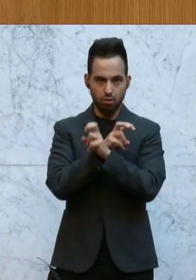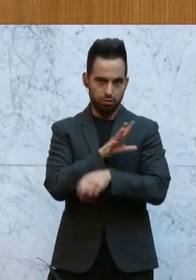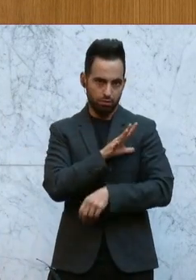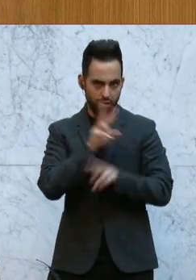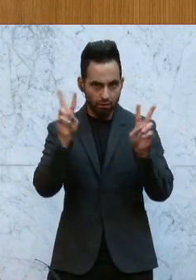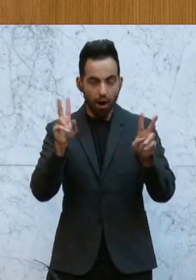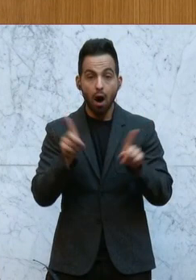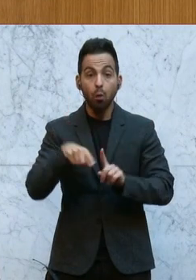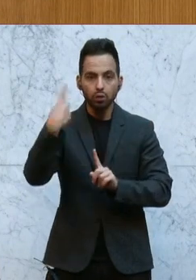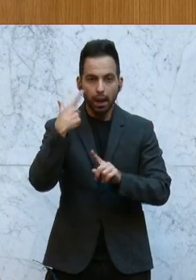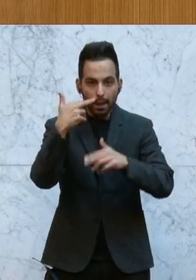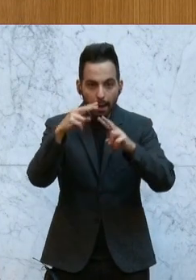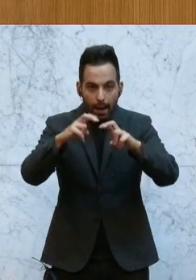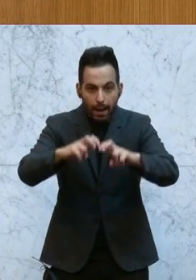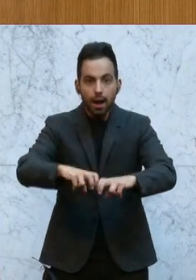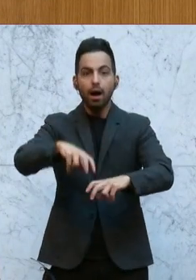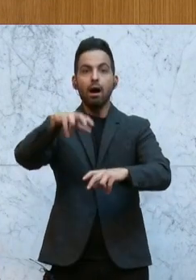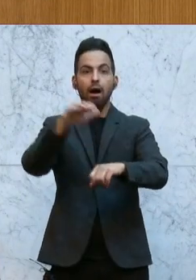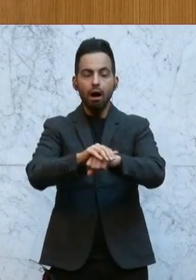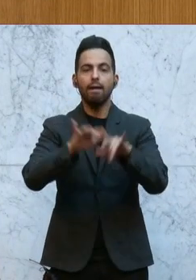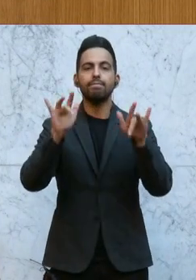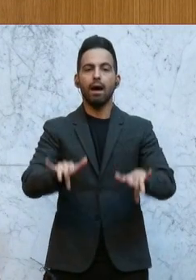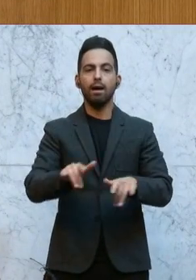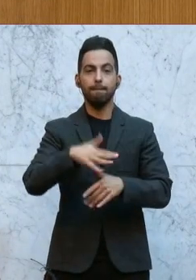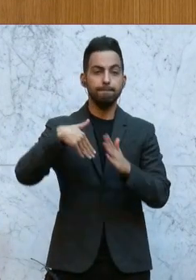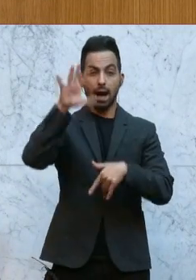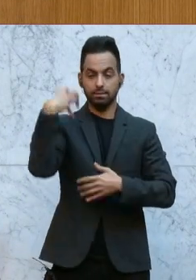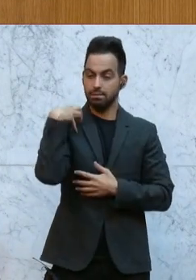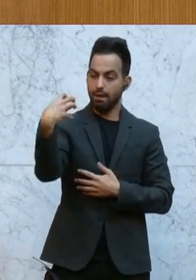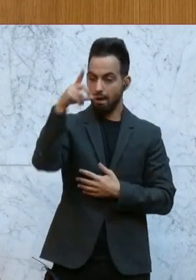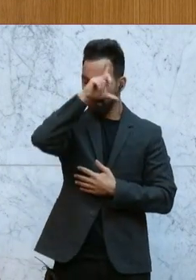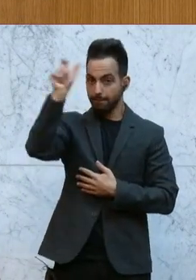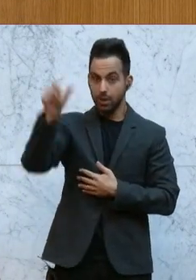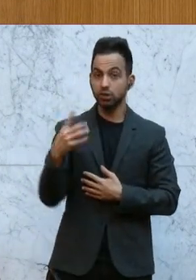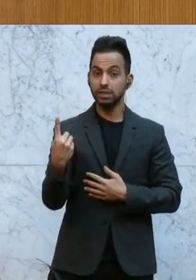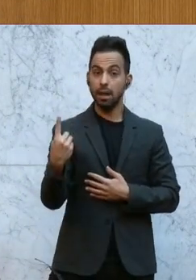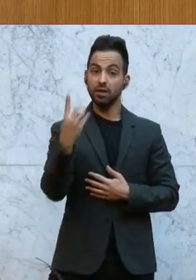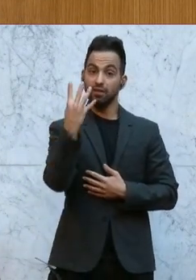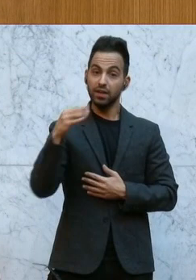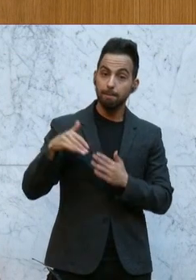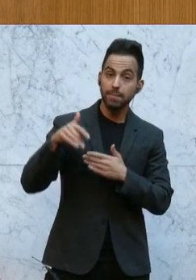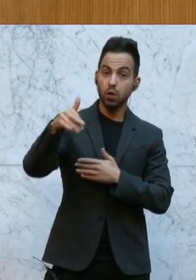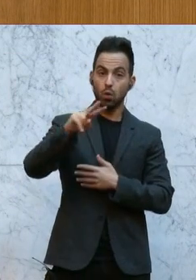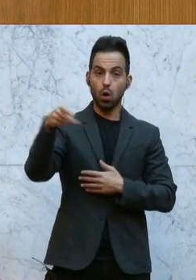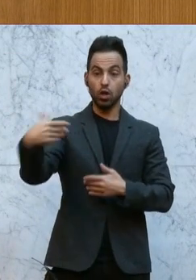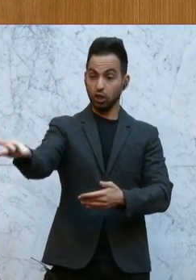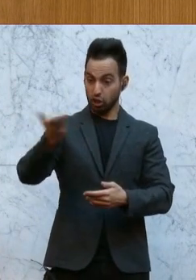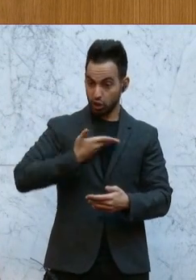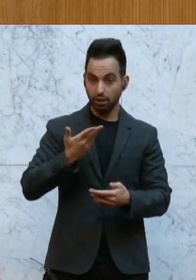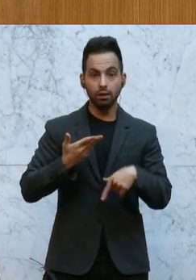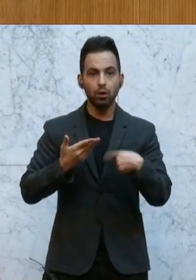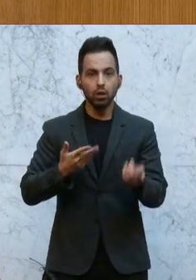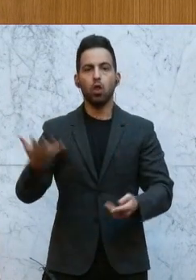selbst als man es dann wirklich dazu gebracht hat, dass dieser, einer der reichsten Menschen, eben 4 Millionen Euro geschenkt bekommt, hat er sich nochmal